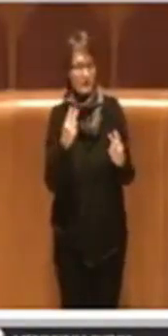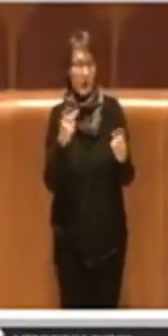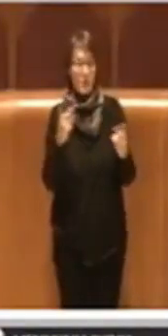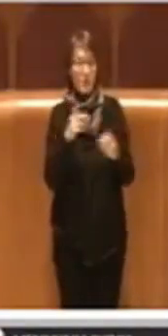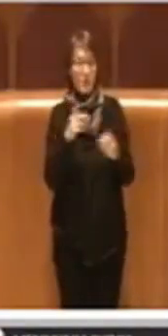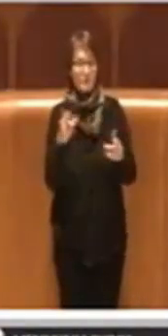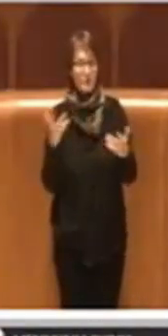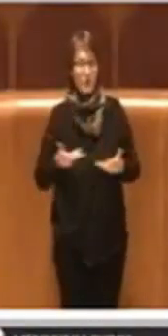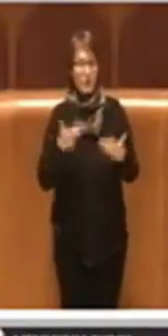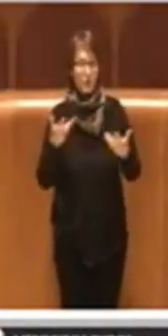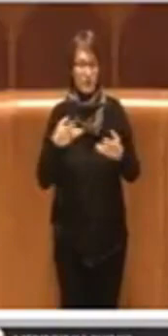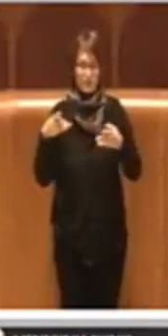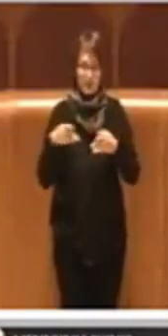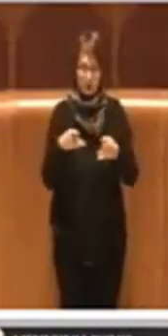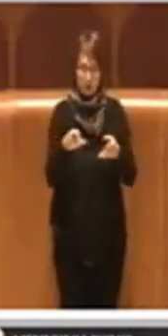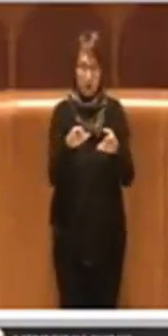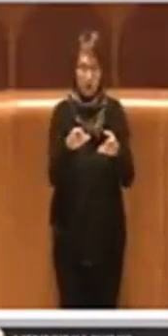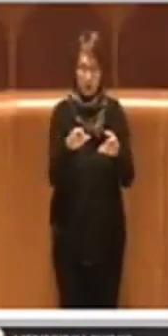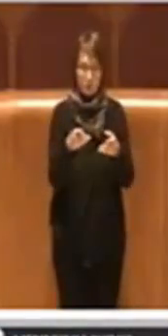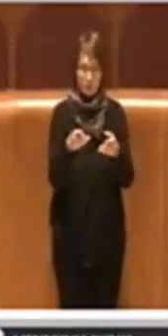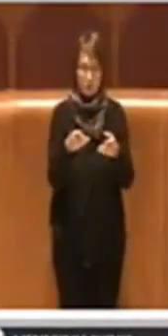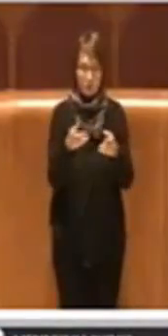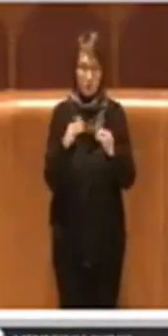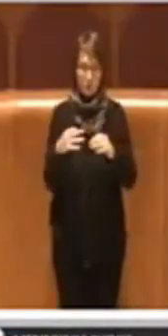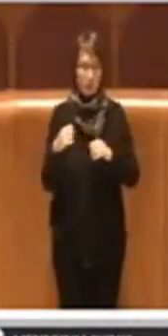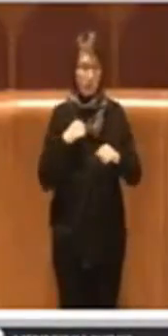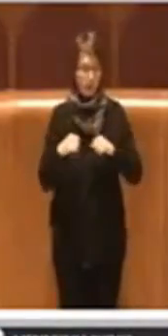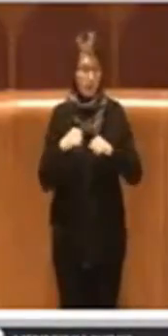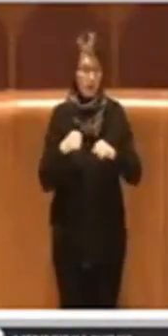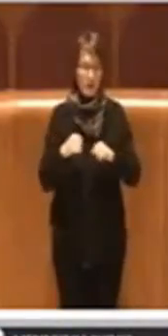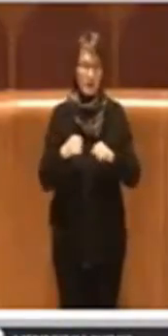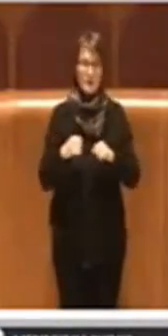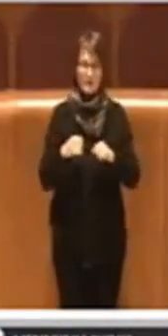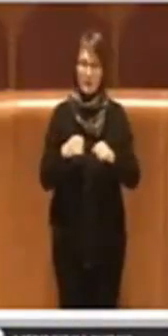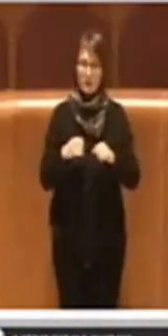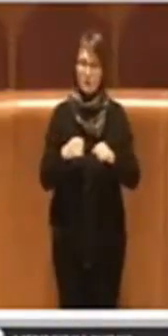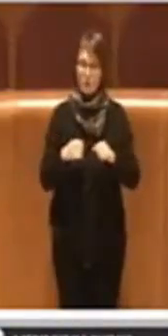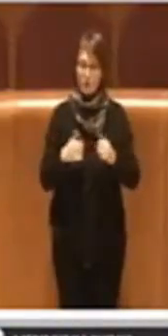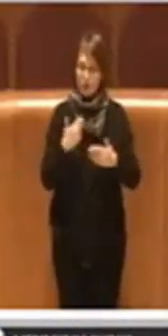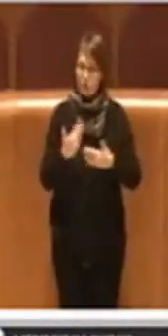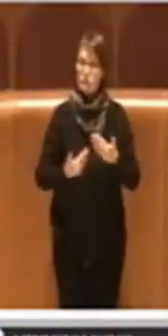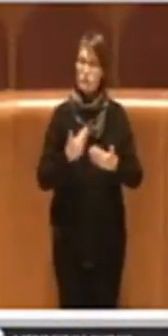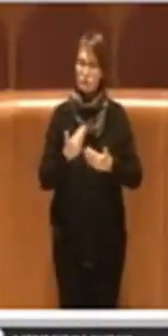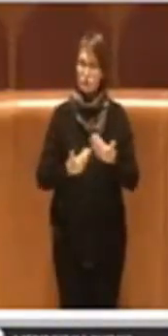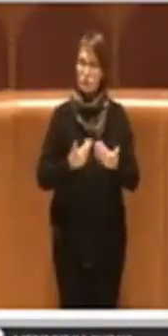di questo percorso che questa amministrazione sta portando avanti per portare